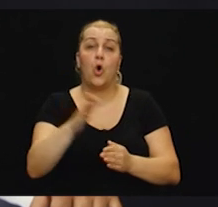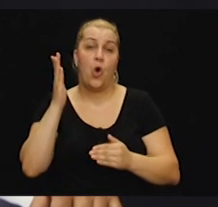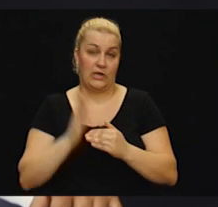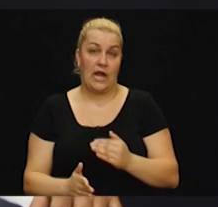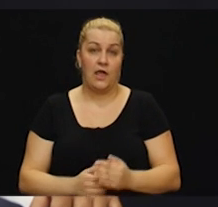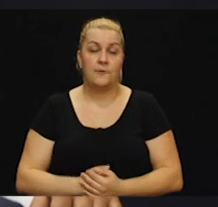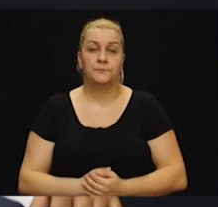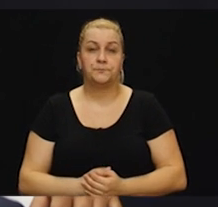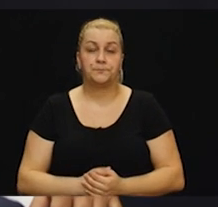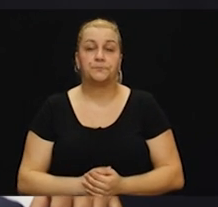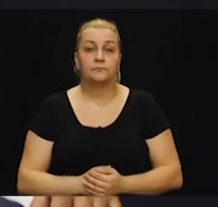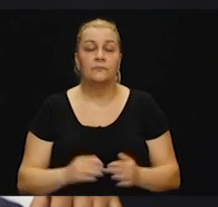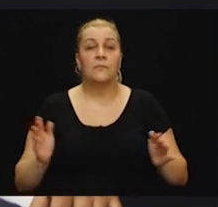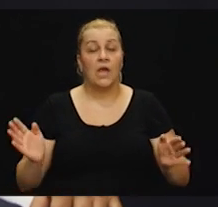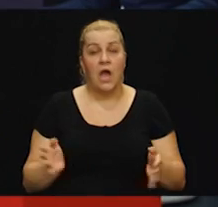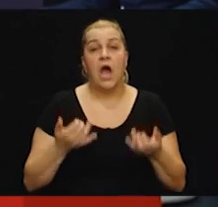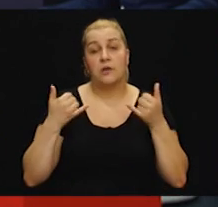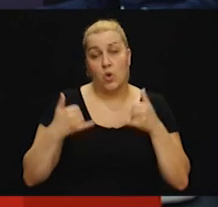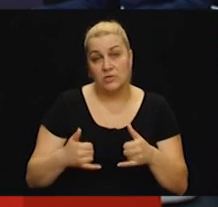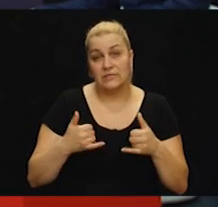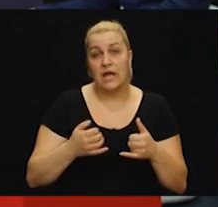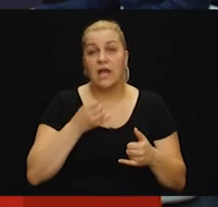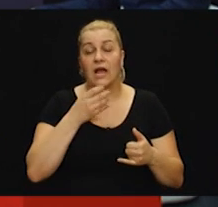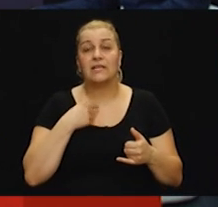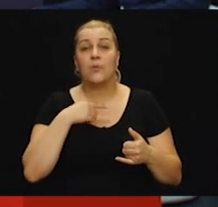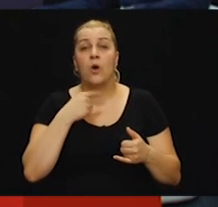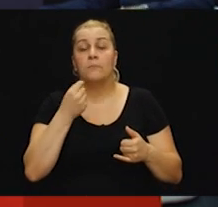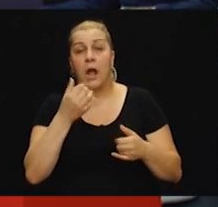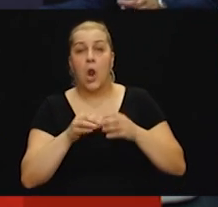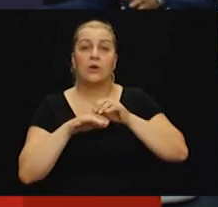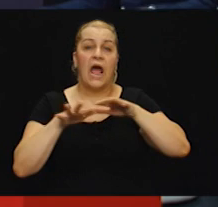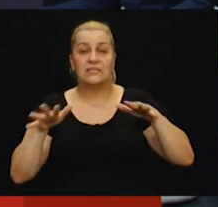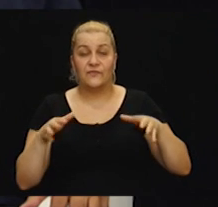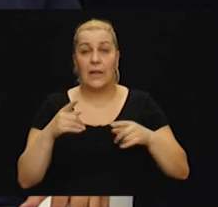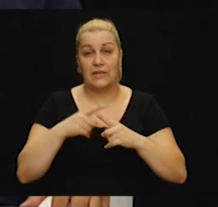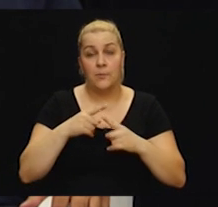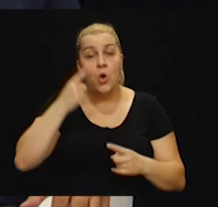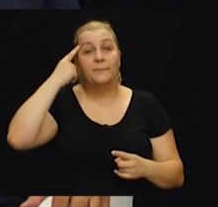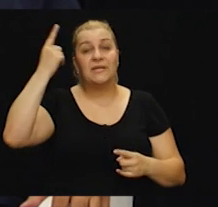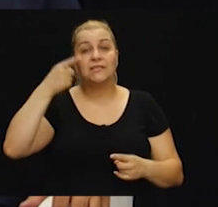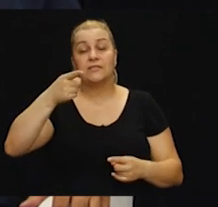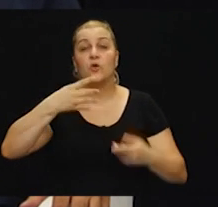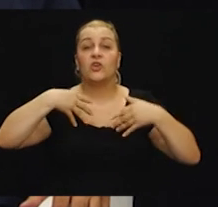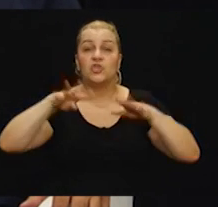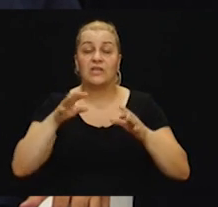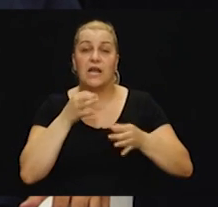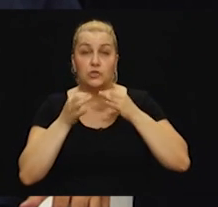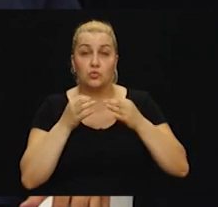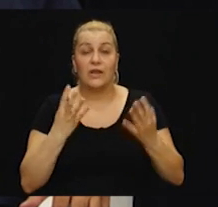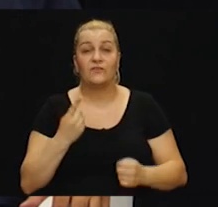Da, ajmo sad, ono, reklim smo to tako, kad smo razbili malo temu. Prisajte se tog 14. rujina, 1991.